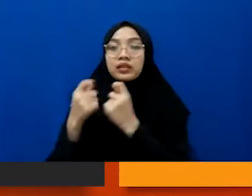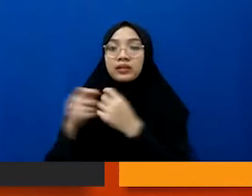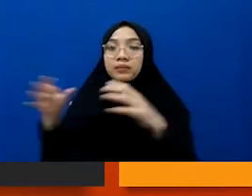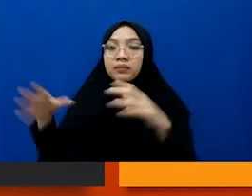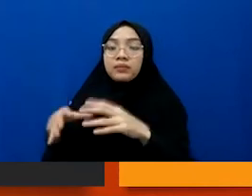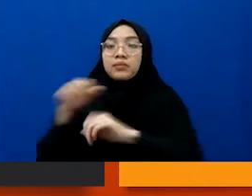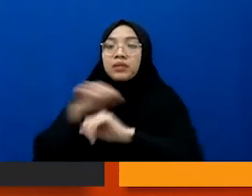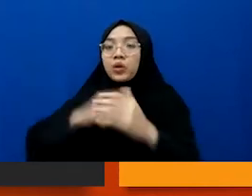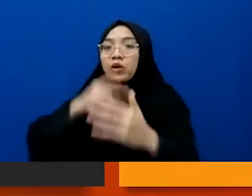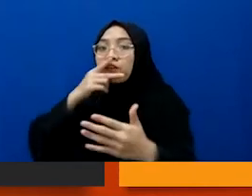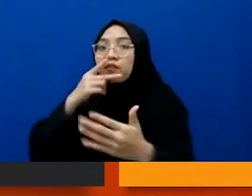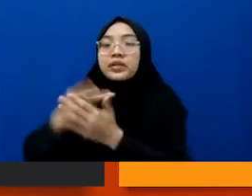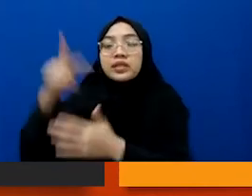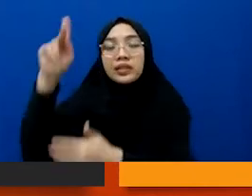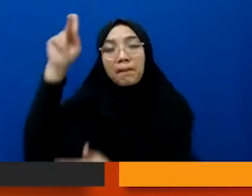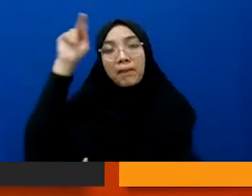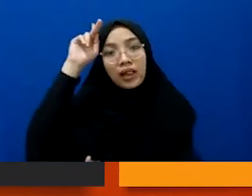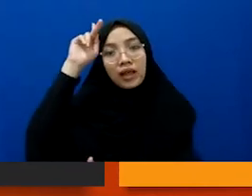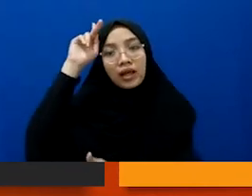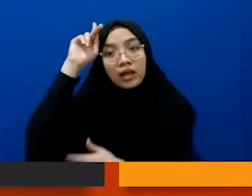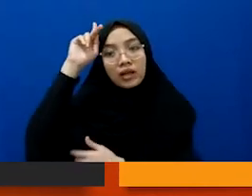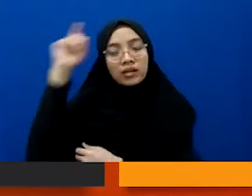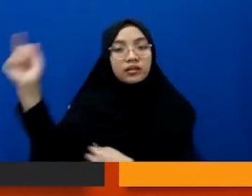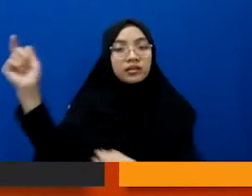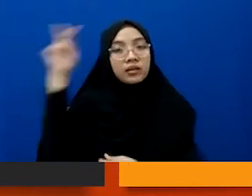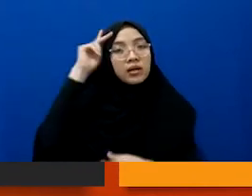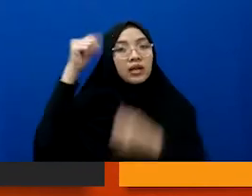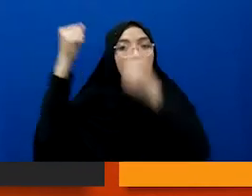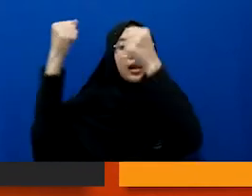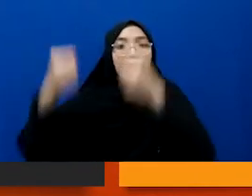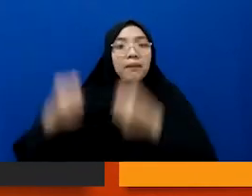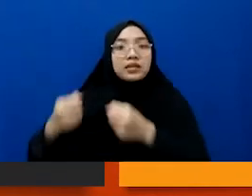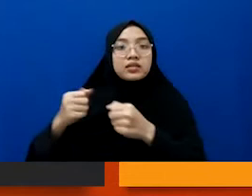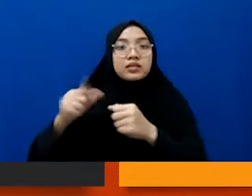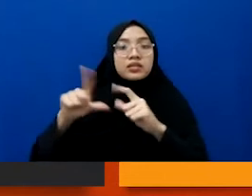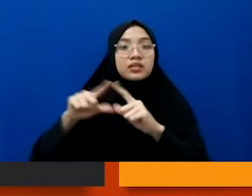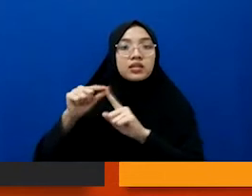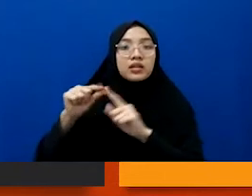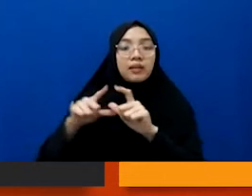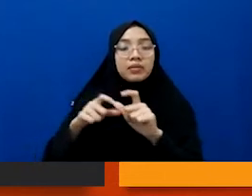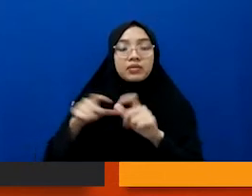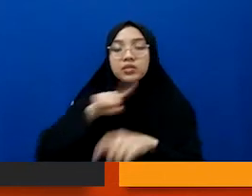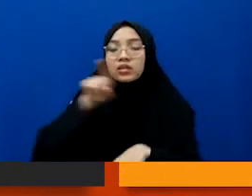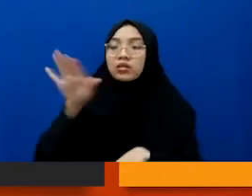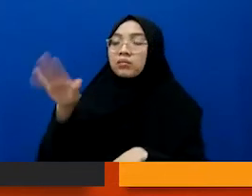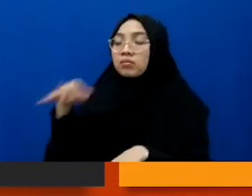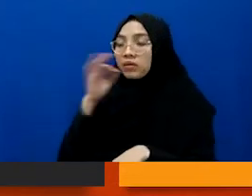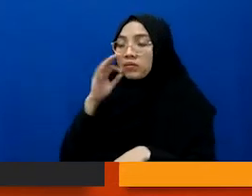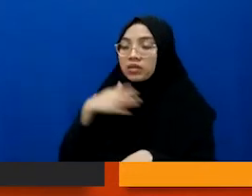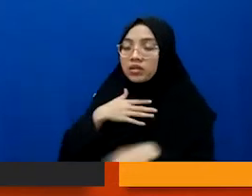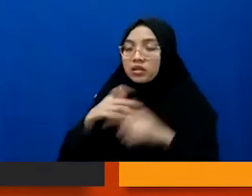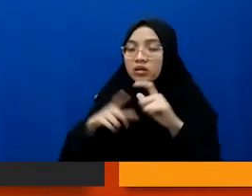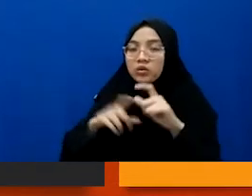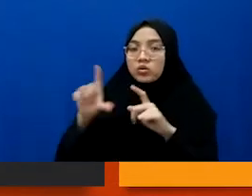konfirmasi ke kepala kepala lapas gitu kan Pak saya dari solider gitu kan